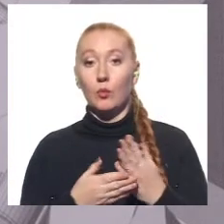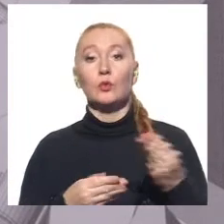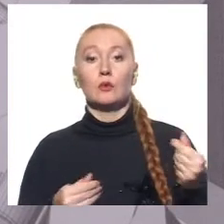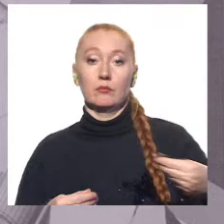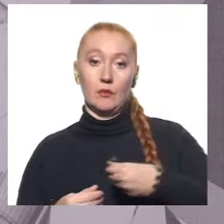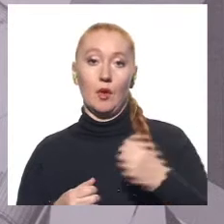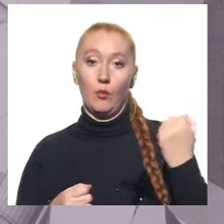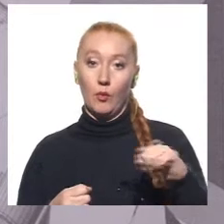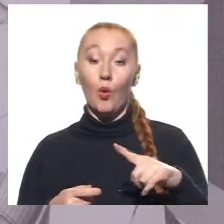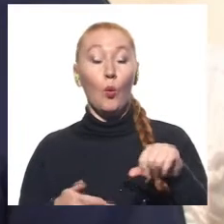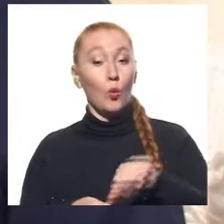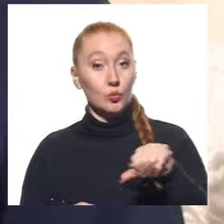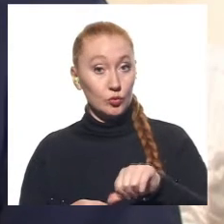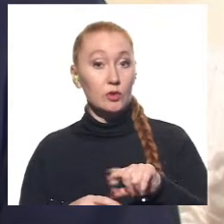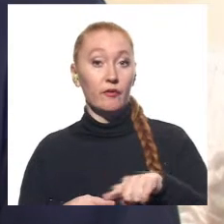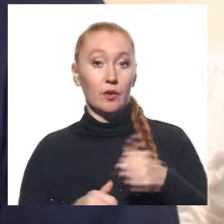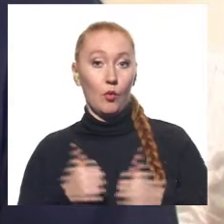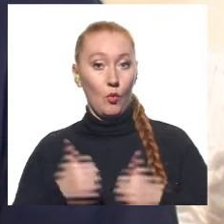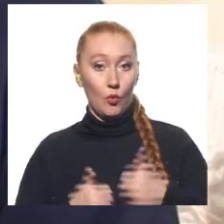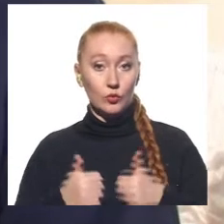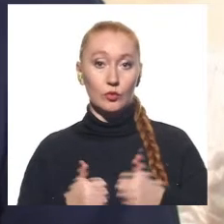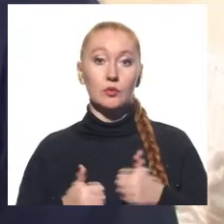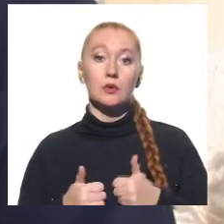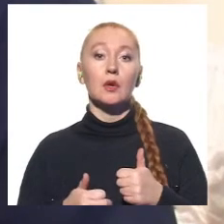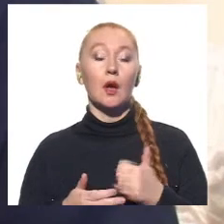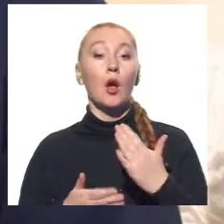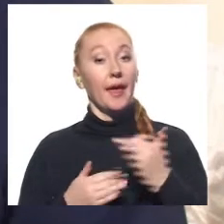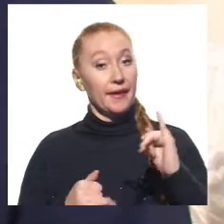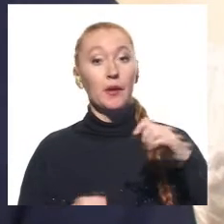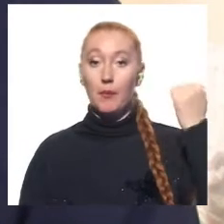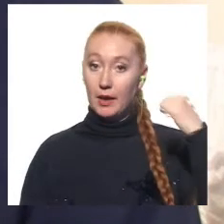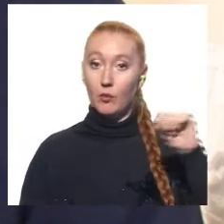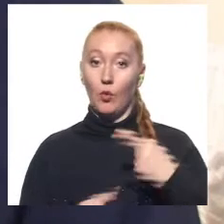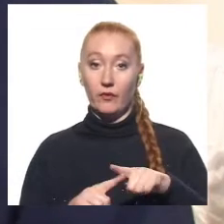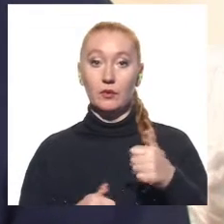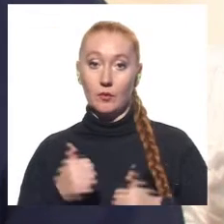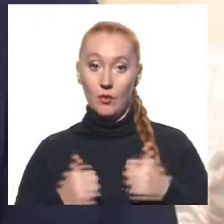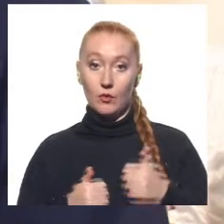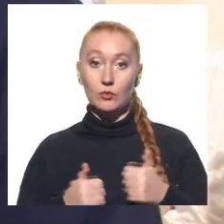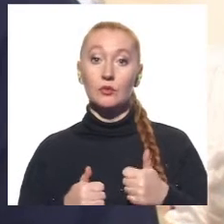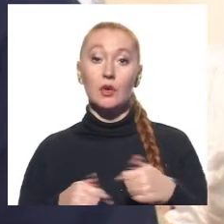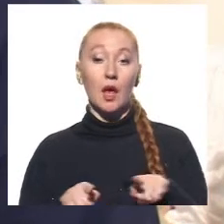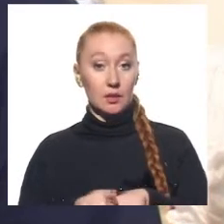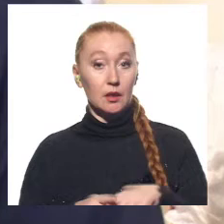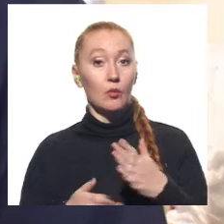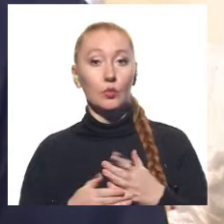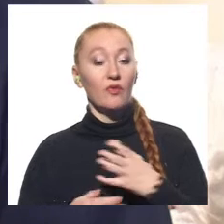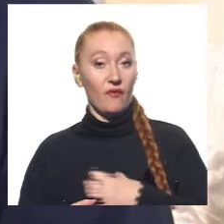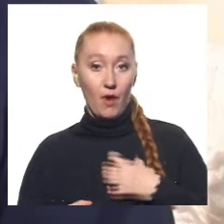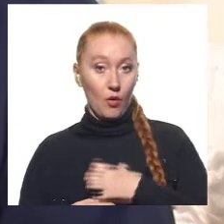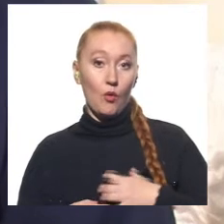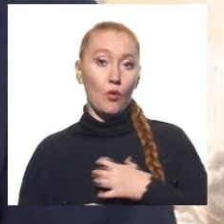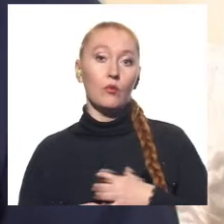участь в конкурсі і перемога в конкурсі – це дуже вагомий